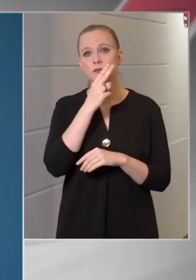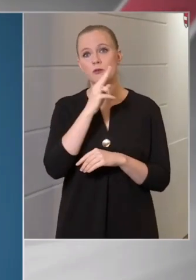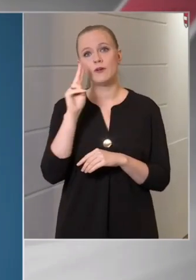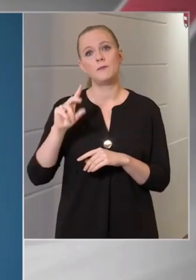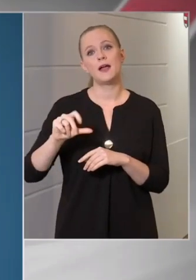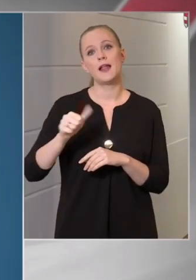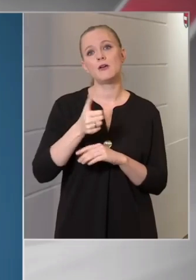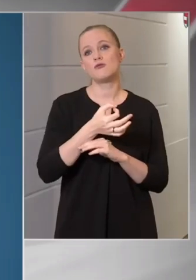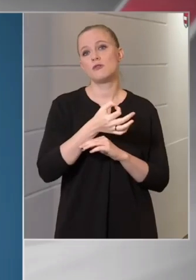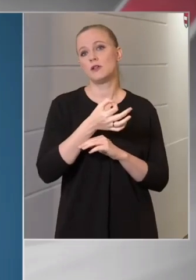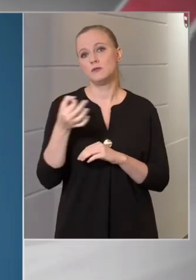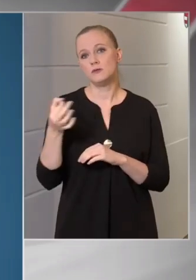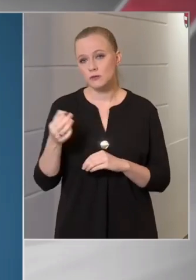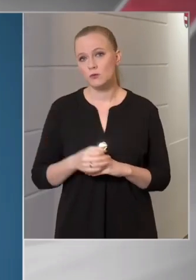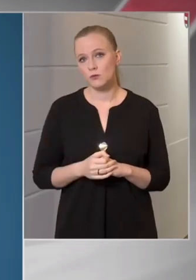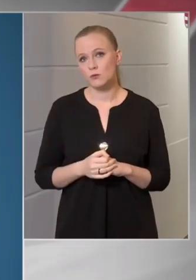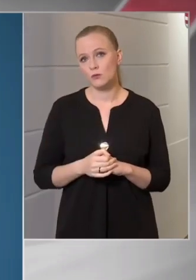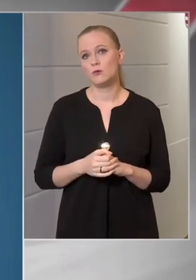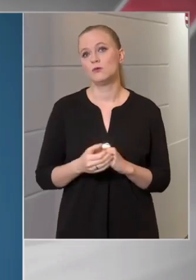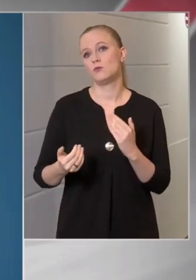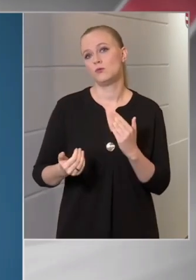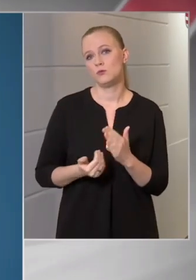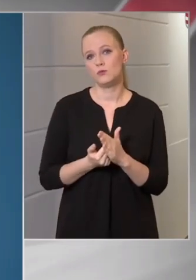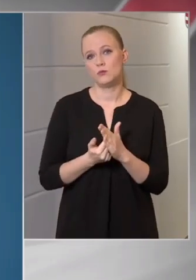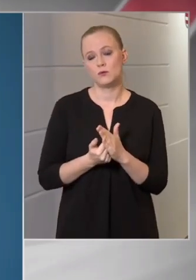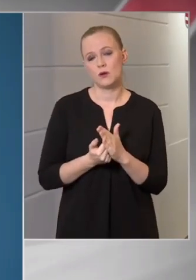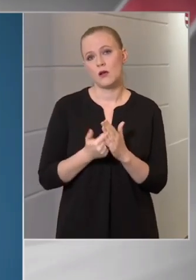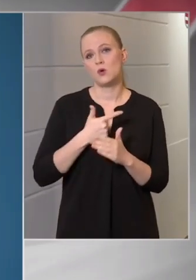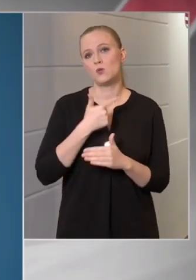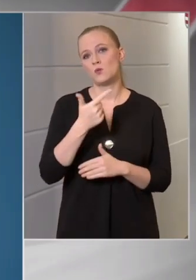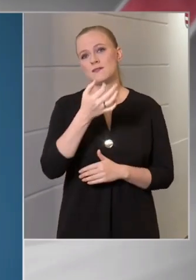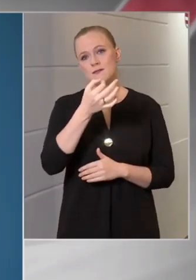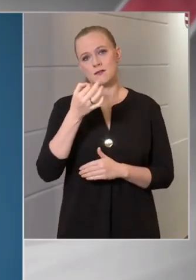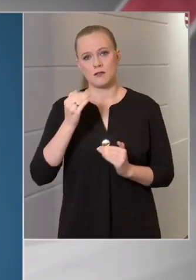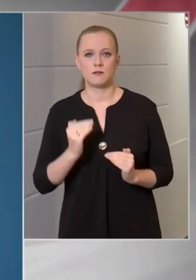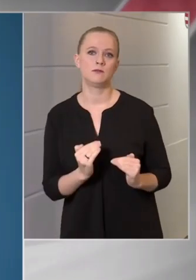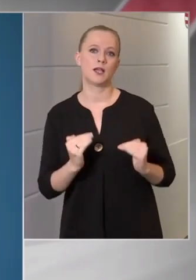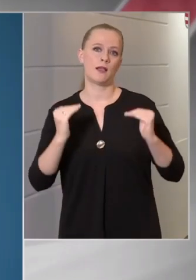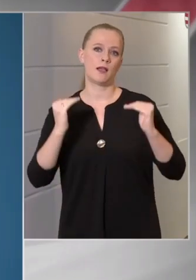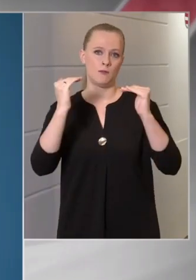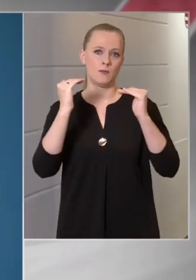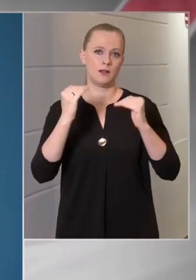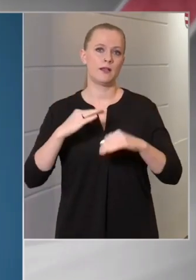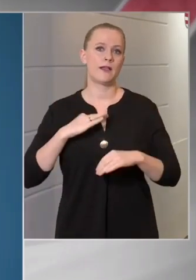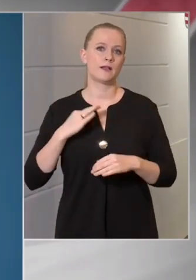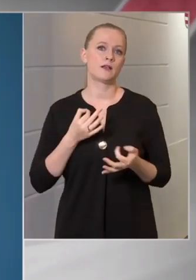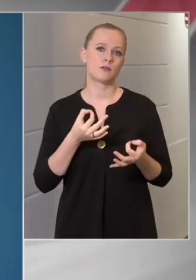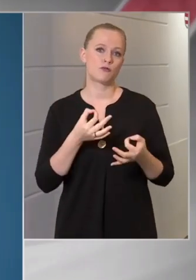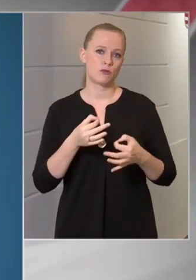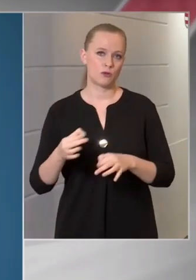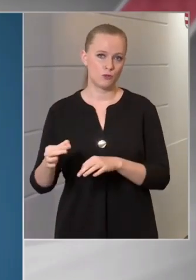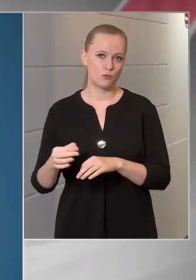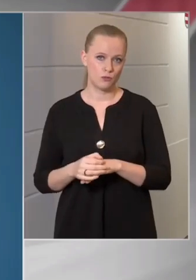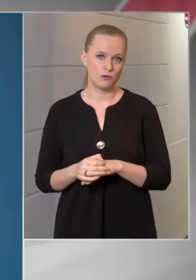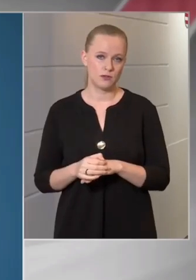elsőjétől ismételten 20%-kal emeli az egészségügyi